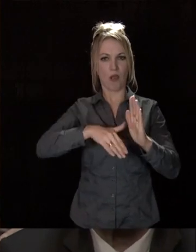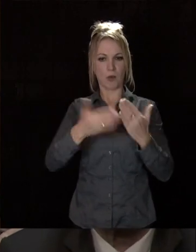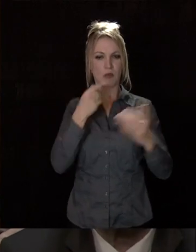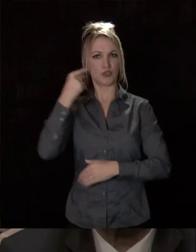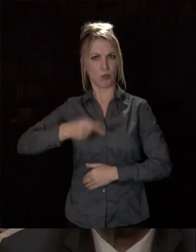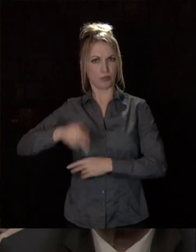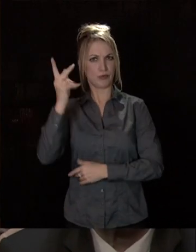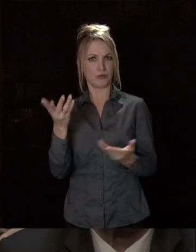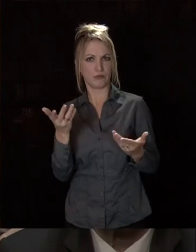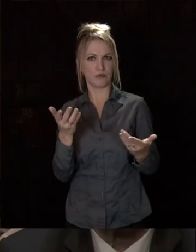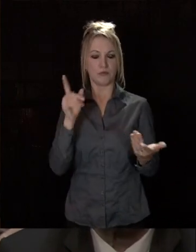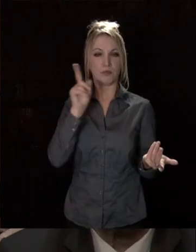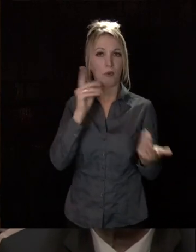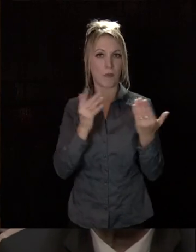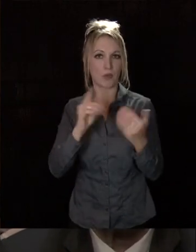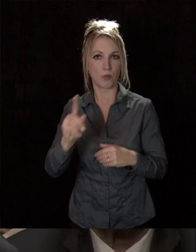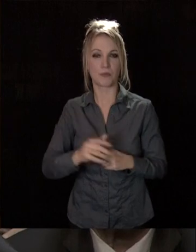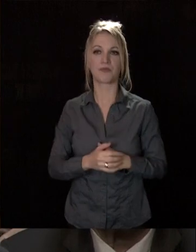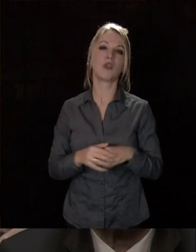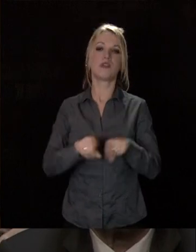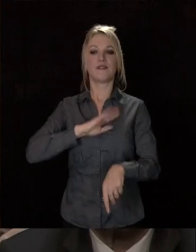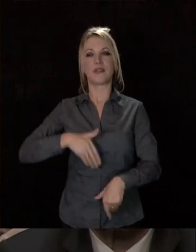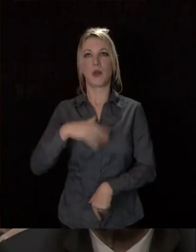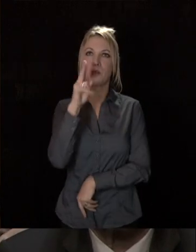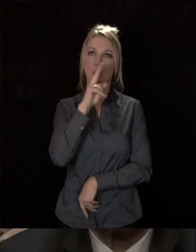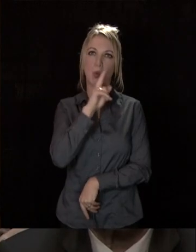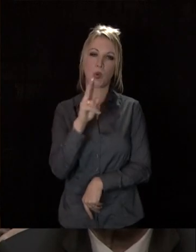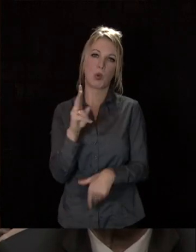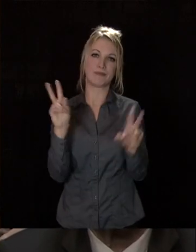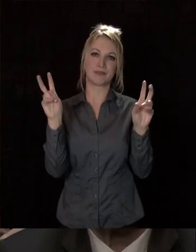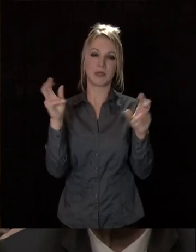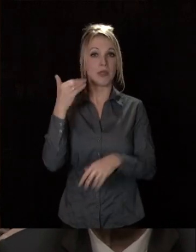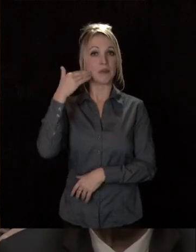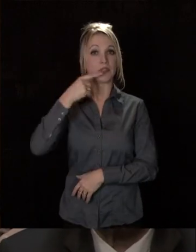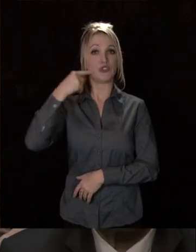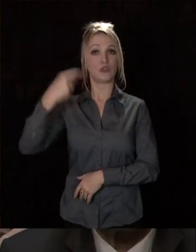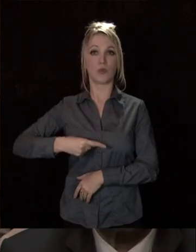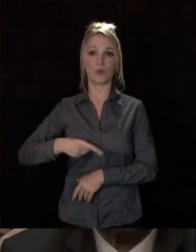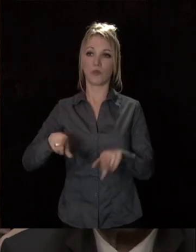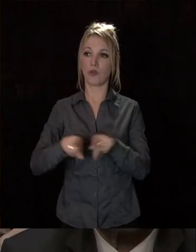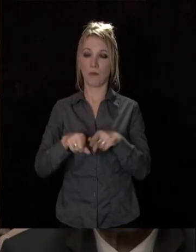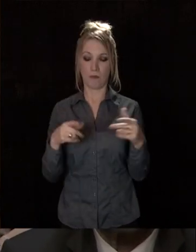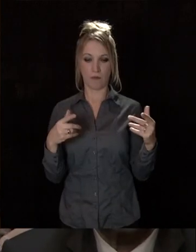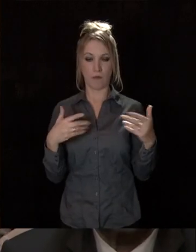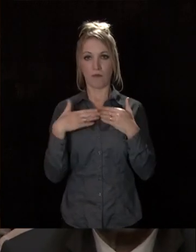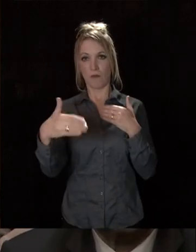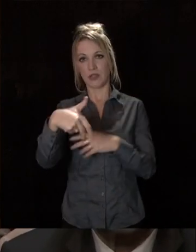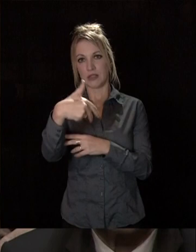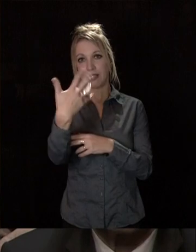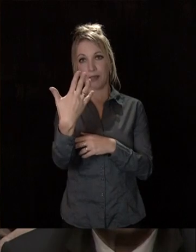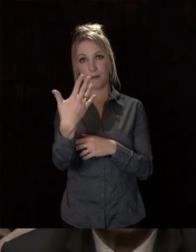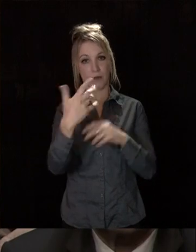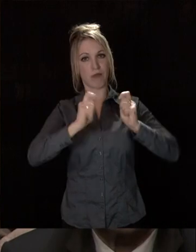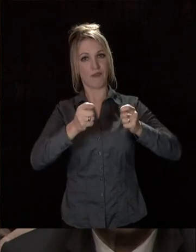Dijon ? Faut-il ajouter, pour clore sur le ton de l'humour, que si Dijon, c'est vrai, n'est que la 13e ou 14e ville